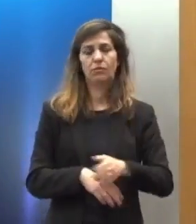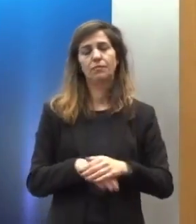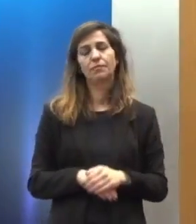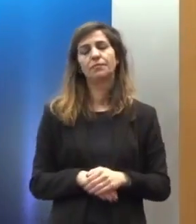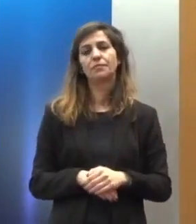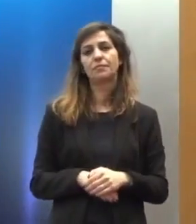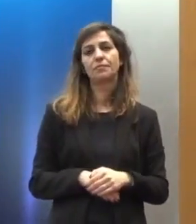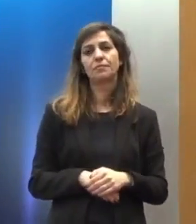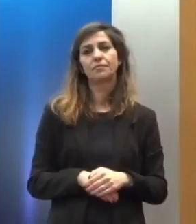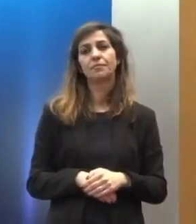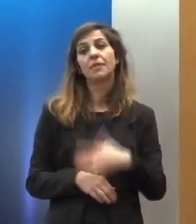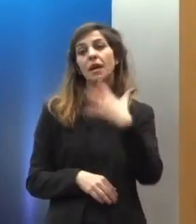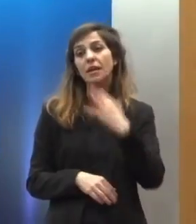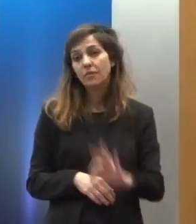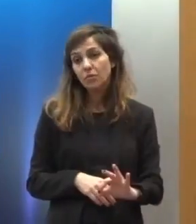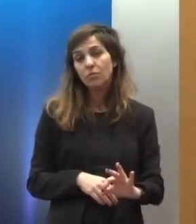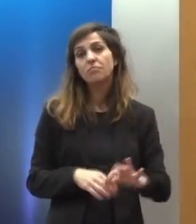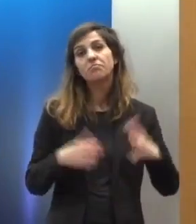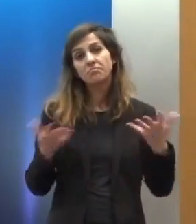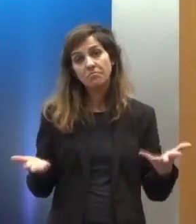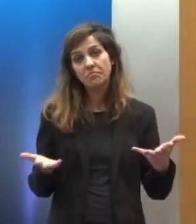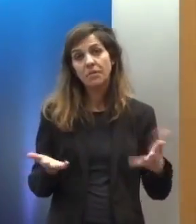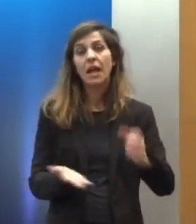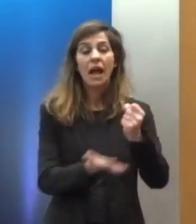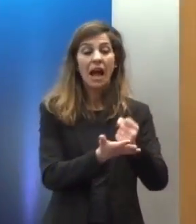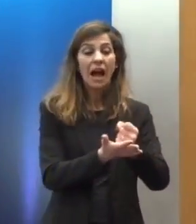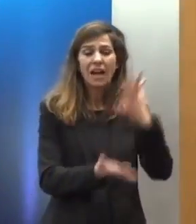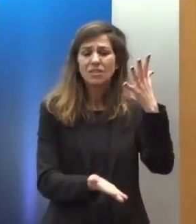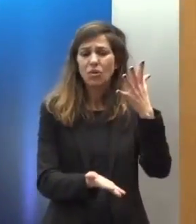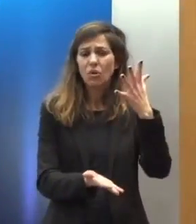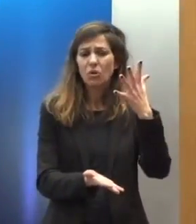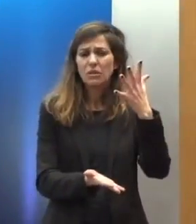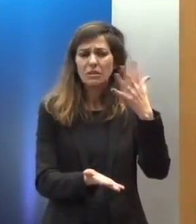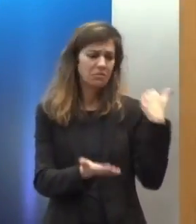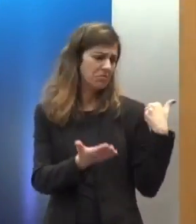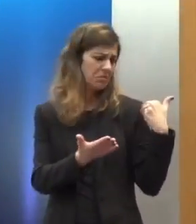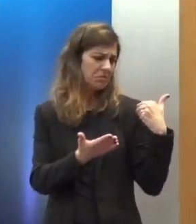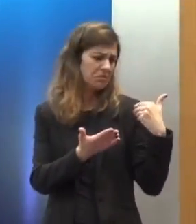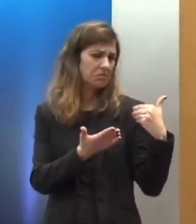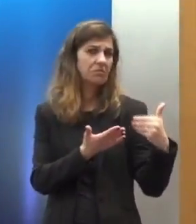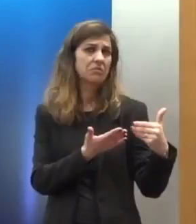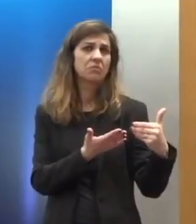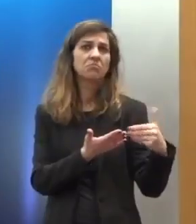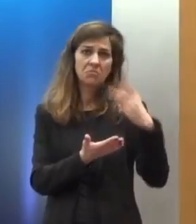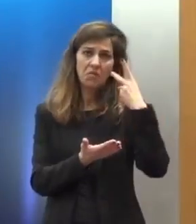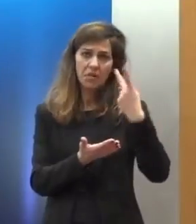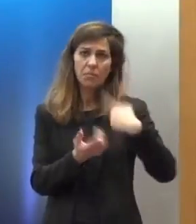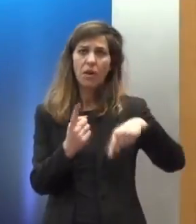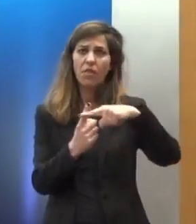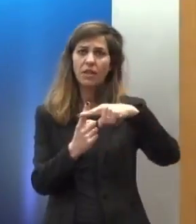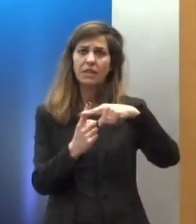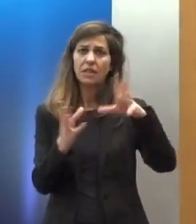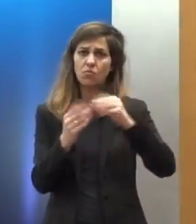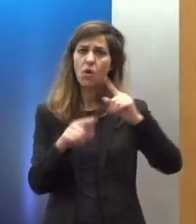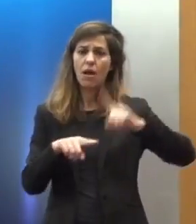Γι' αυτό ίσως το λόγο και οι αξιολογήσεις της τελευταίας περίοδου είναι θετικές για τη χώρα